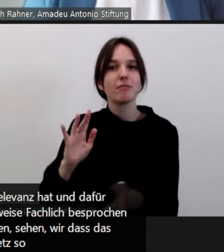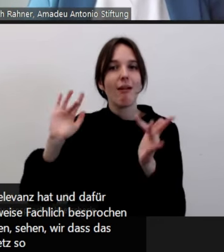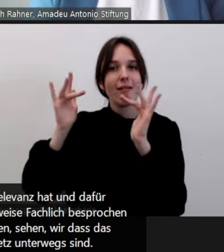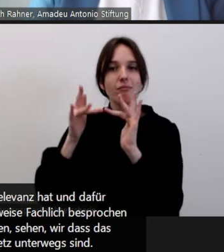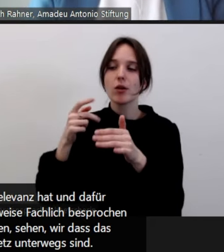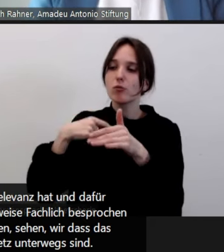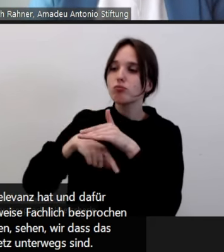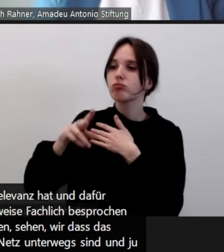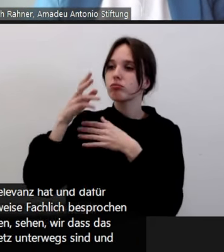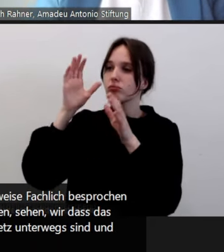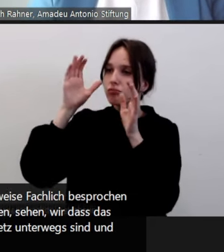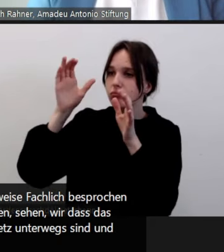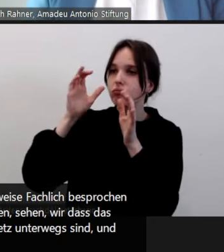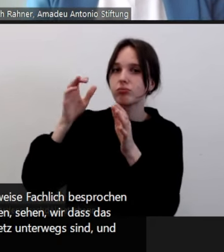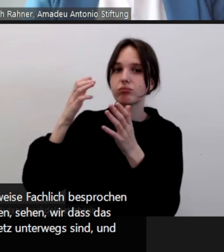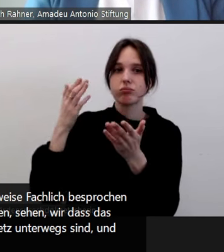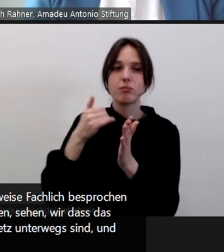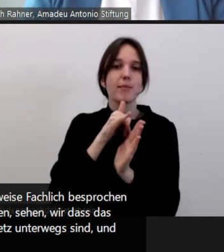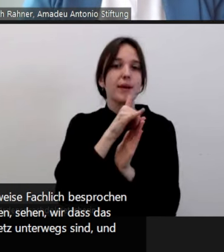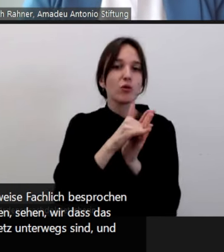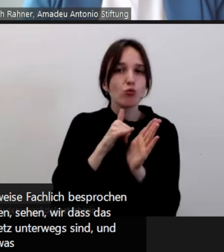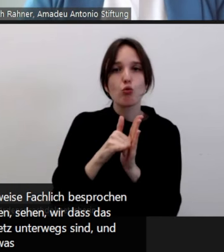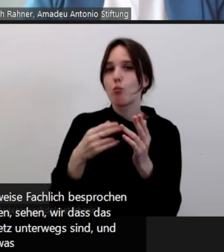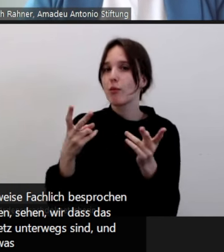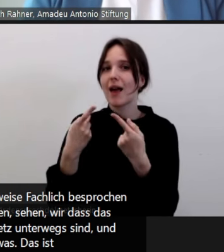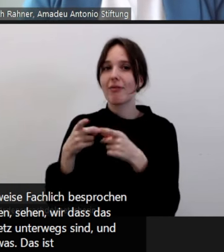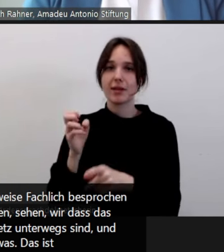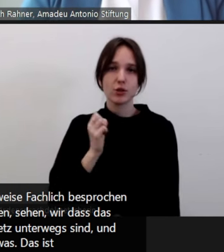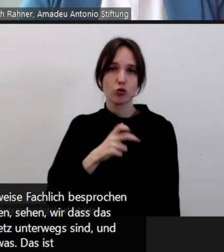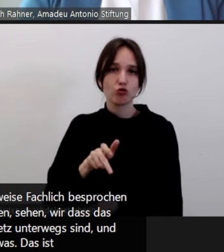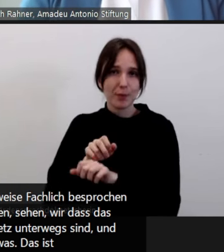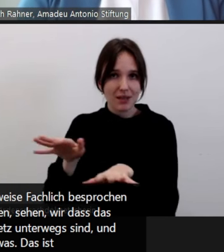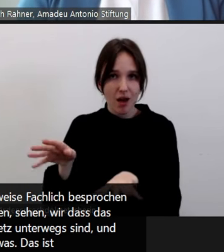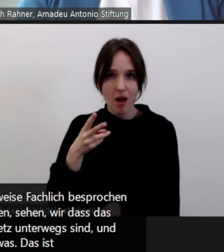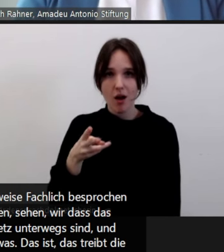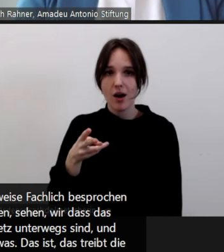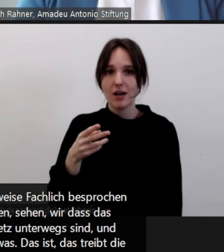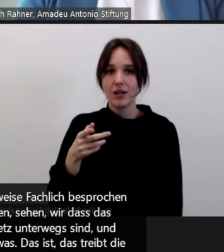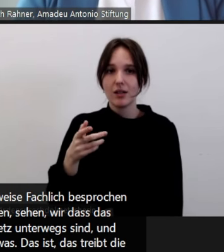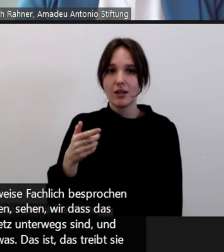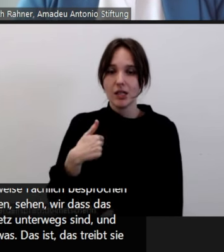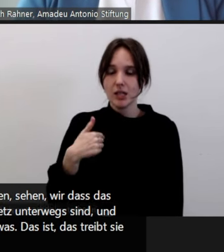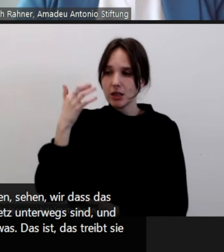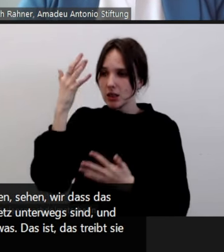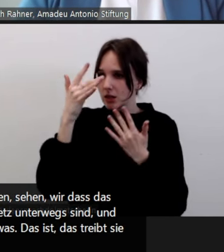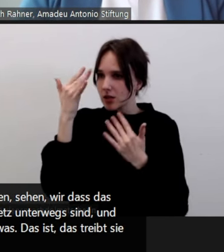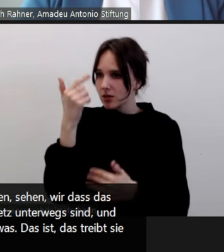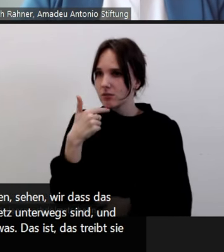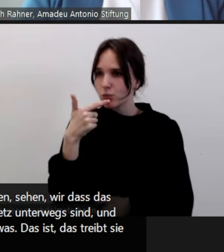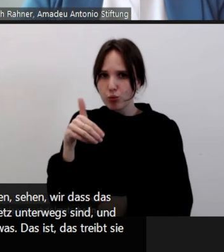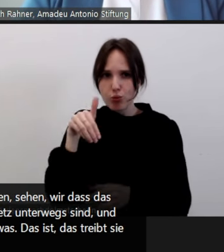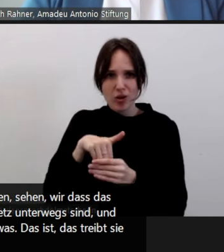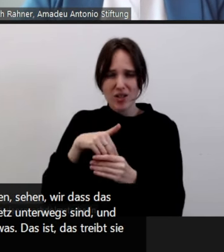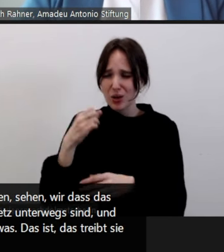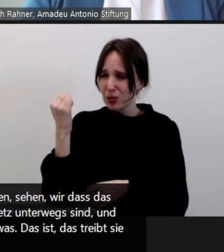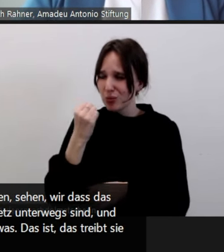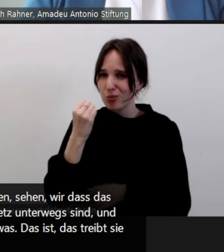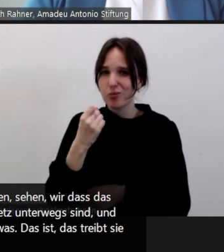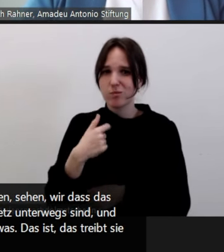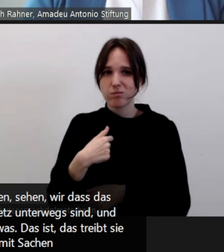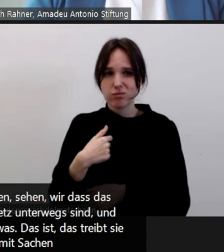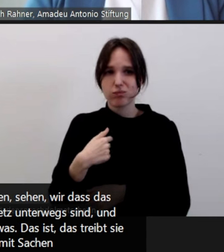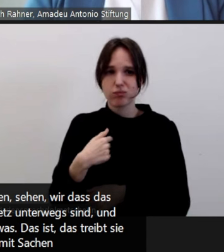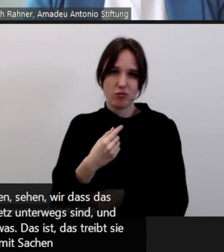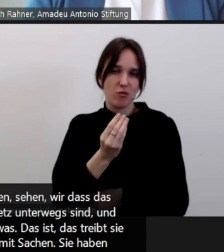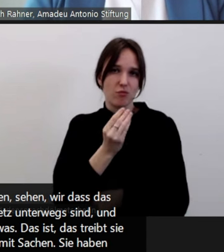sind und junge Menschen, die YouTube gucken und sowas, das treibt die quasi um. Und sie melden sich da schon auch mit